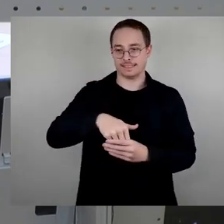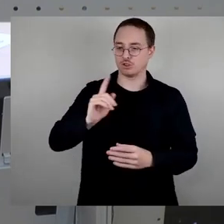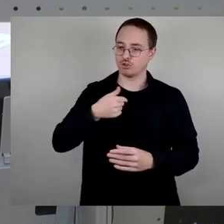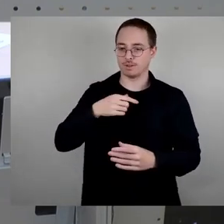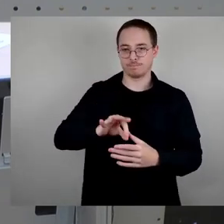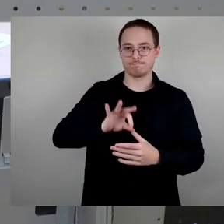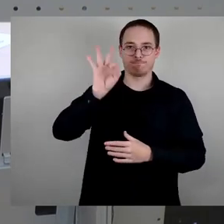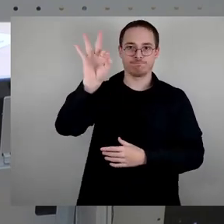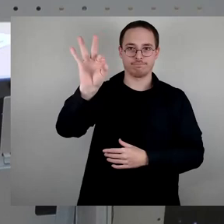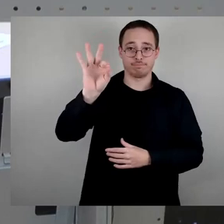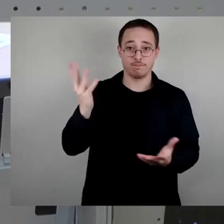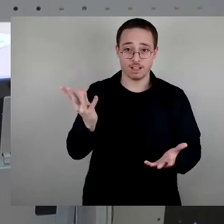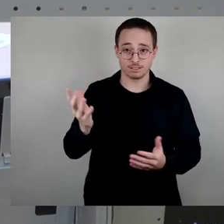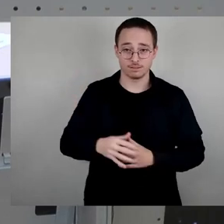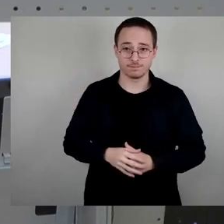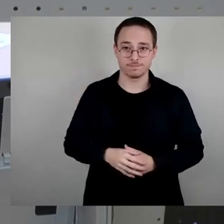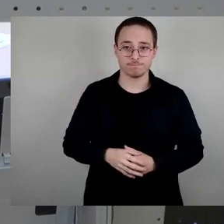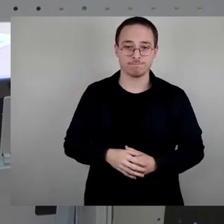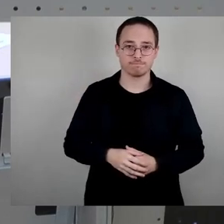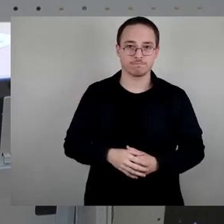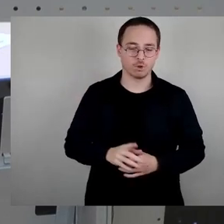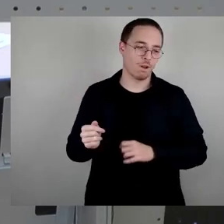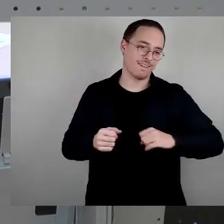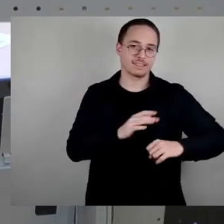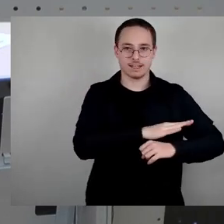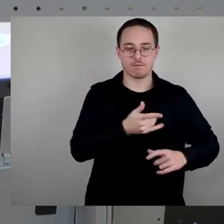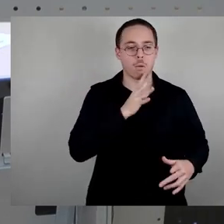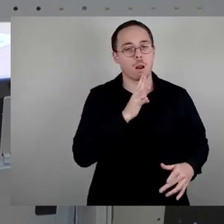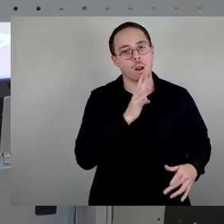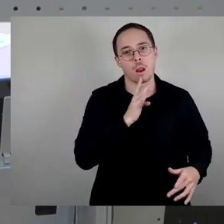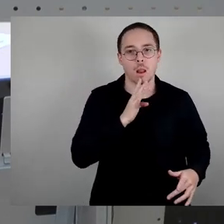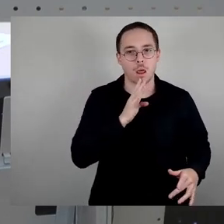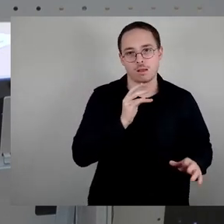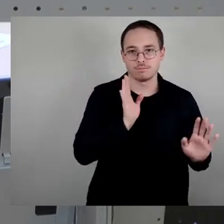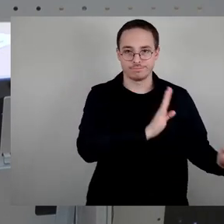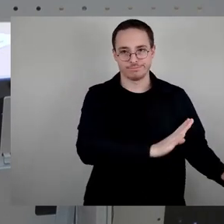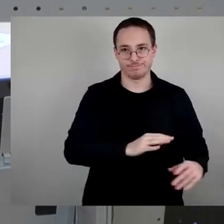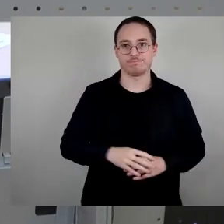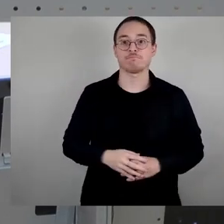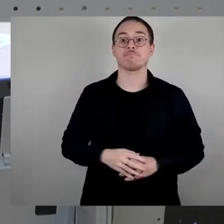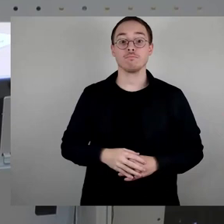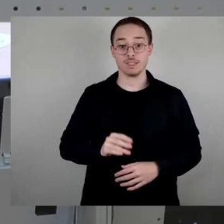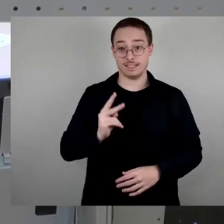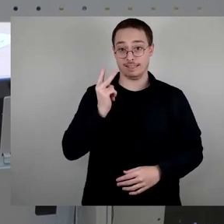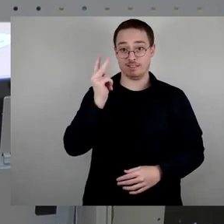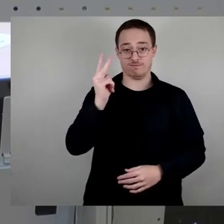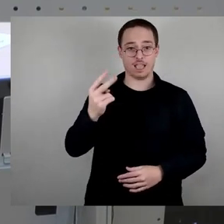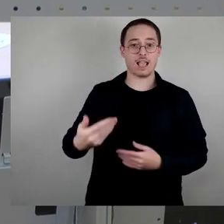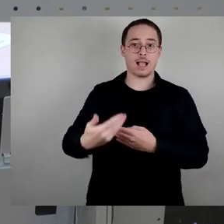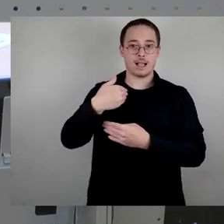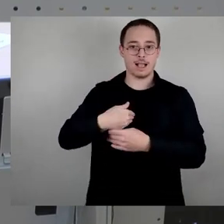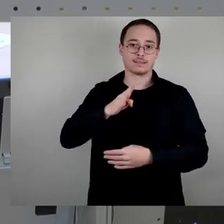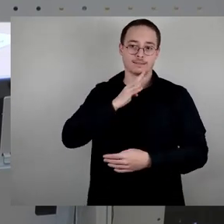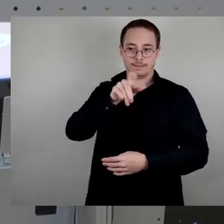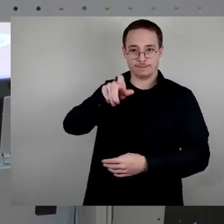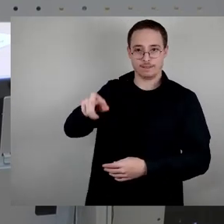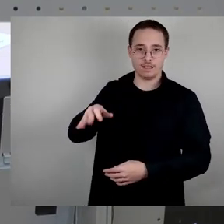hier von linker Seite gekommen sind, ein paar Dinge beitragen. Zunächst erst einmal die beiden Gastrainerinnen, Frau Kuhnert